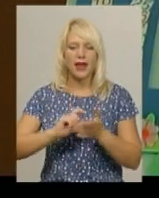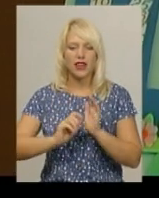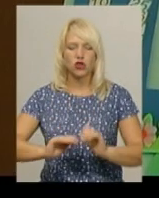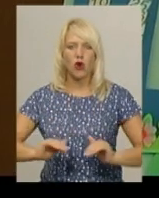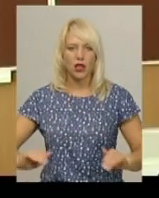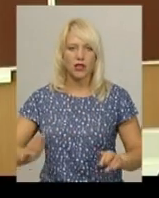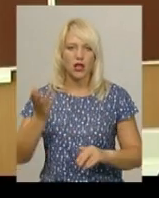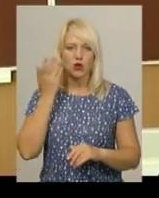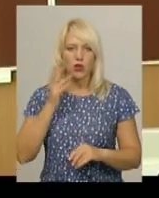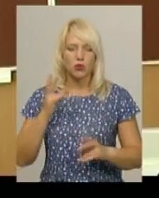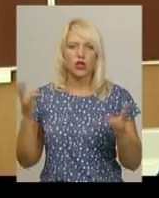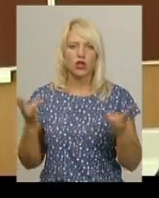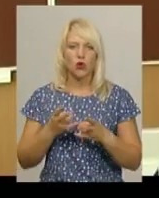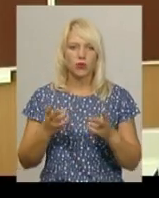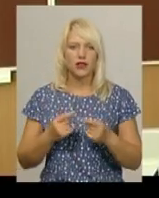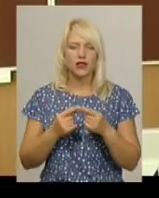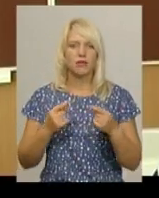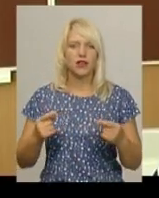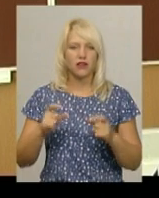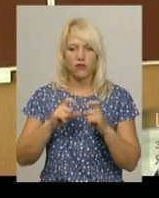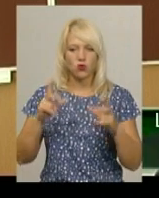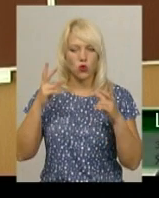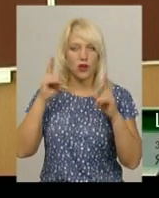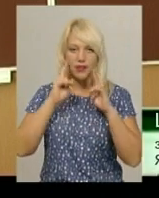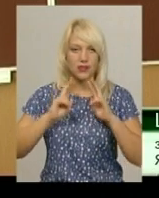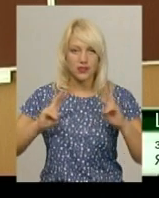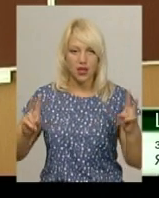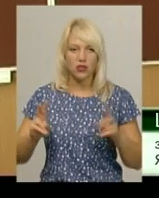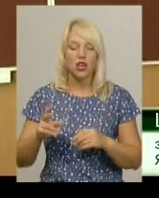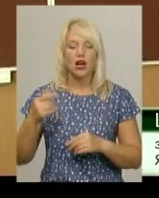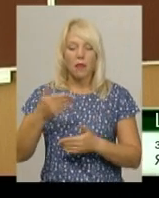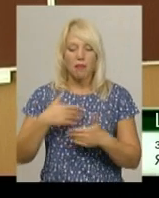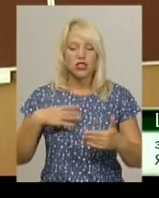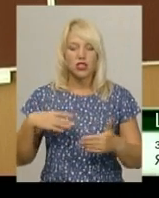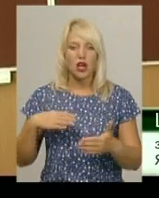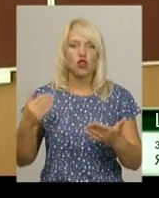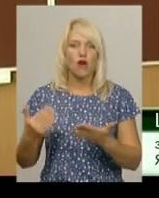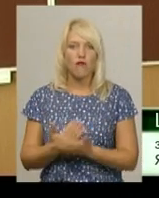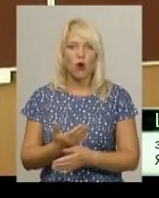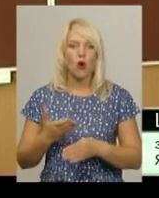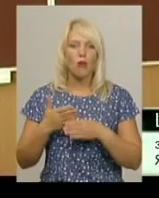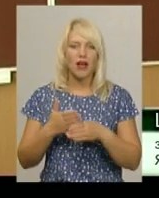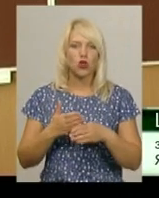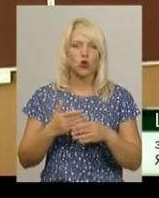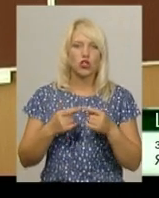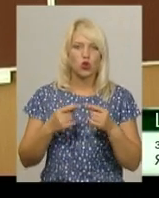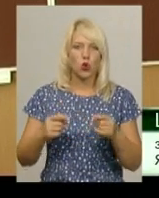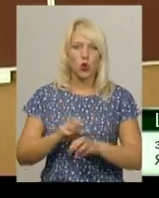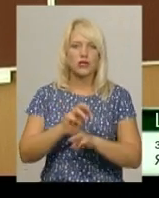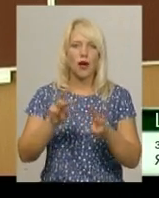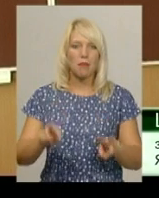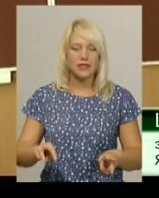необхідне приладі, у школі не знають. «Звичайно, ми чекаємо нового методичного забезпечення. Ми його ще не отримали.